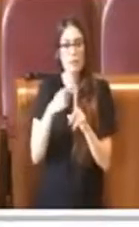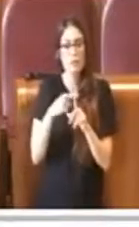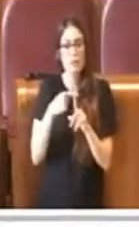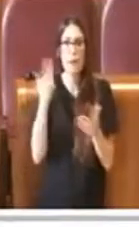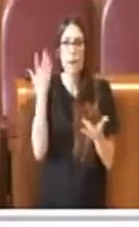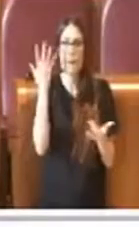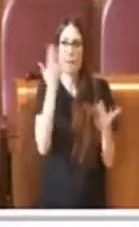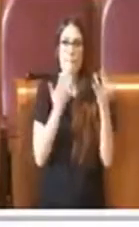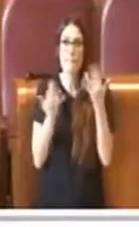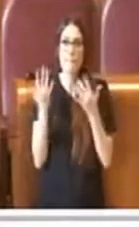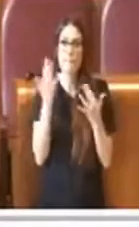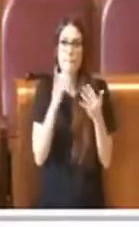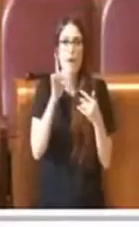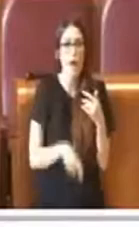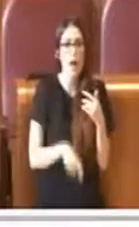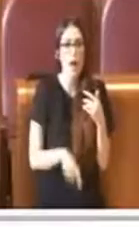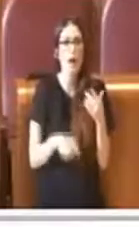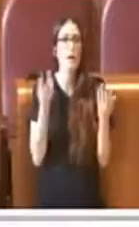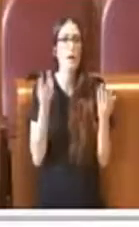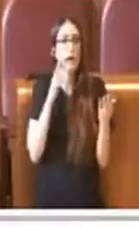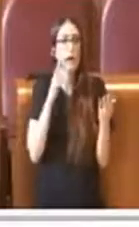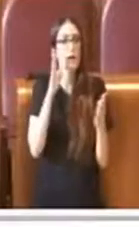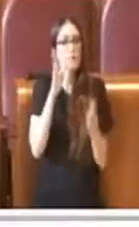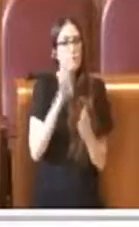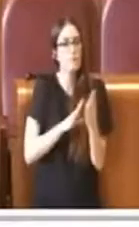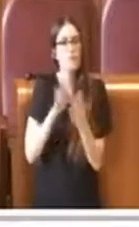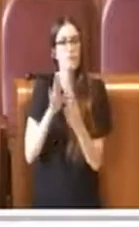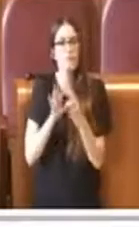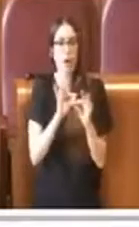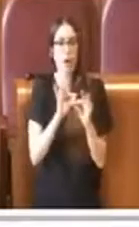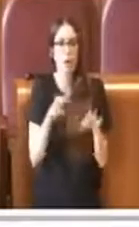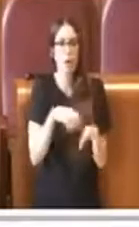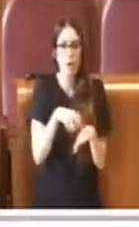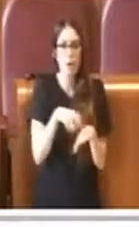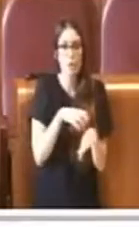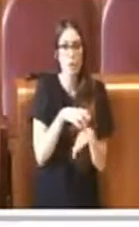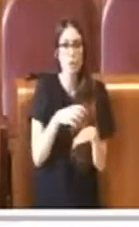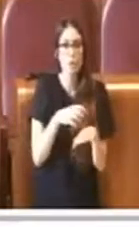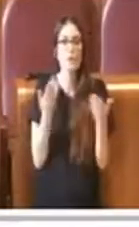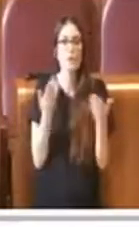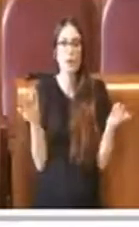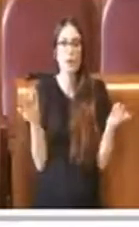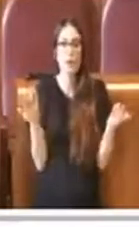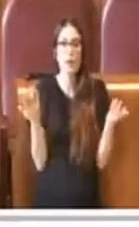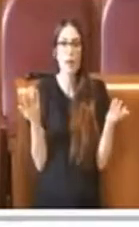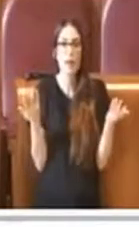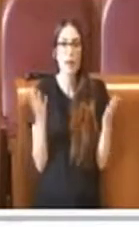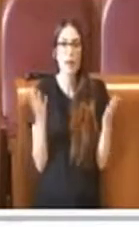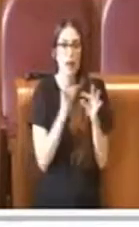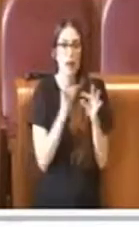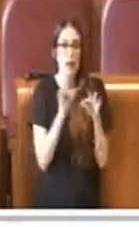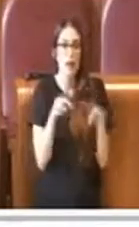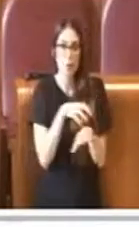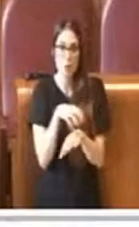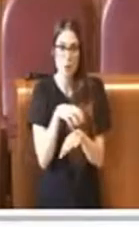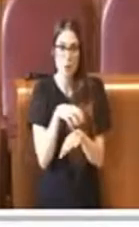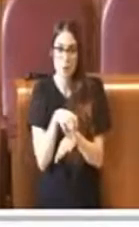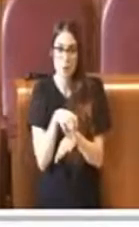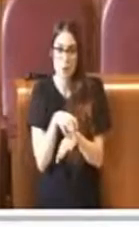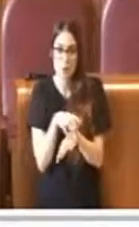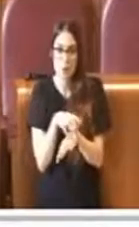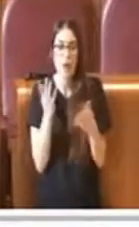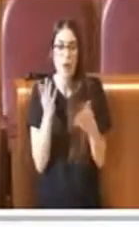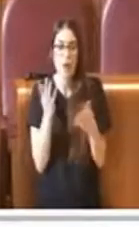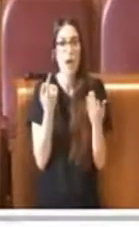riflettuto e anche consultandomi con le consulte, lasciate il gioco di parole, con alcune consulte ho chiesto se